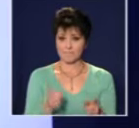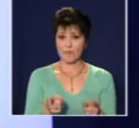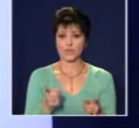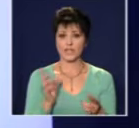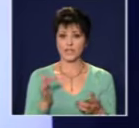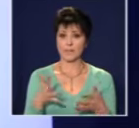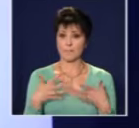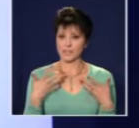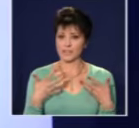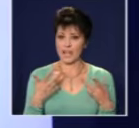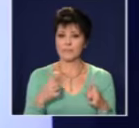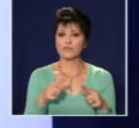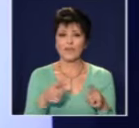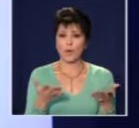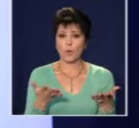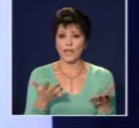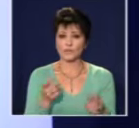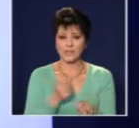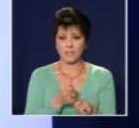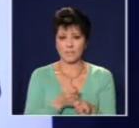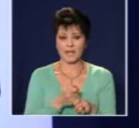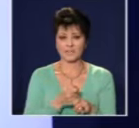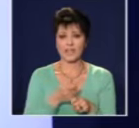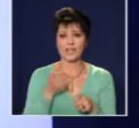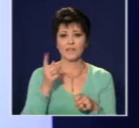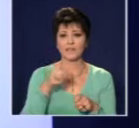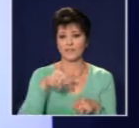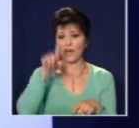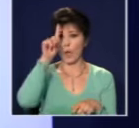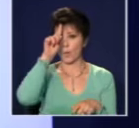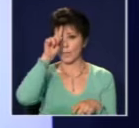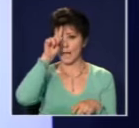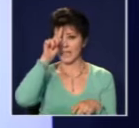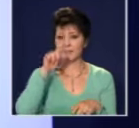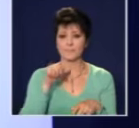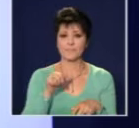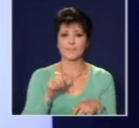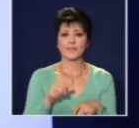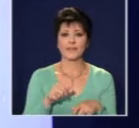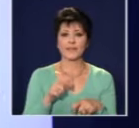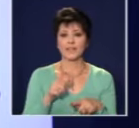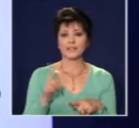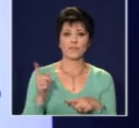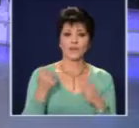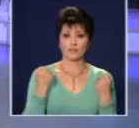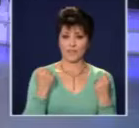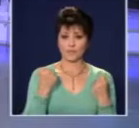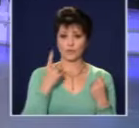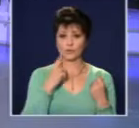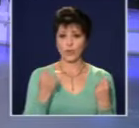гледаме по телевизията в Румъния, в Германия и в всички страни, в които човешкият живот и човешкото здраве са на първо място